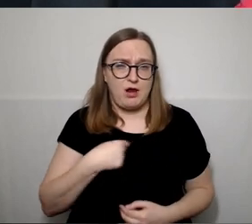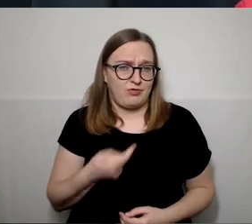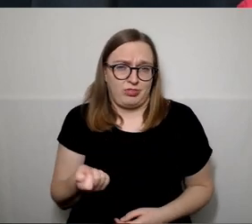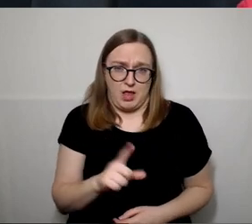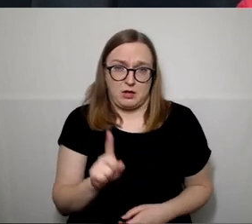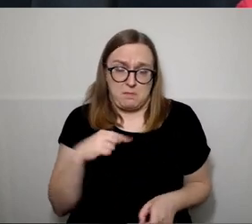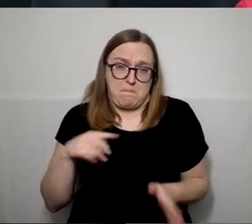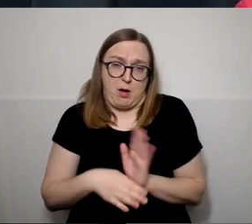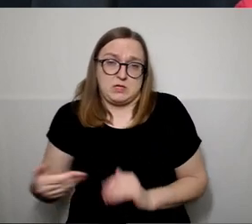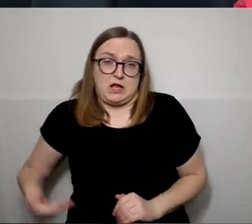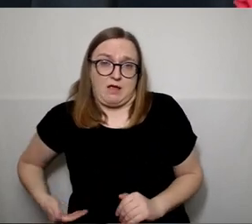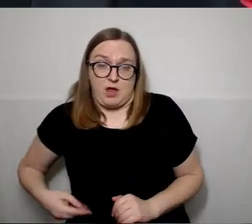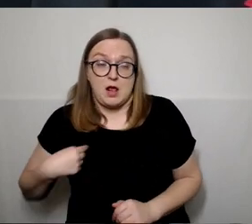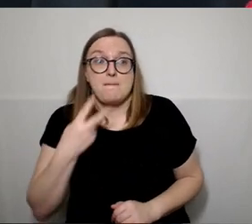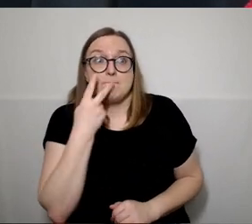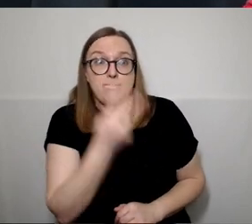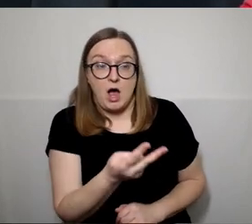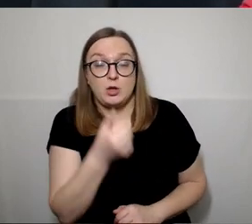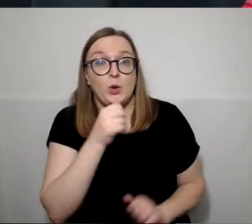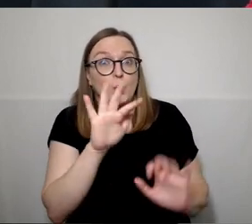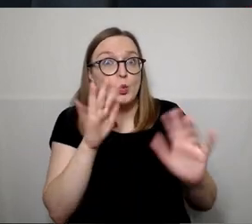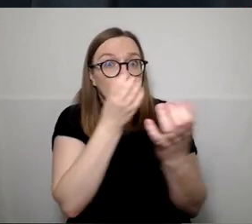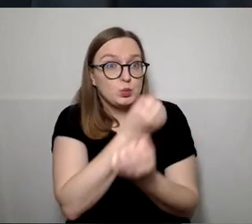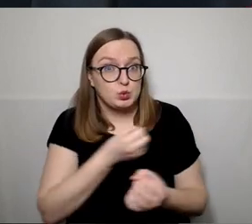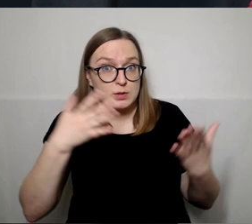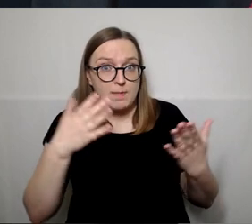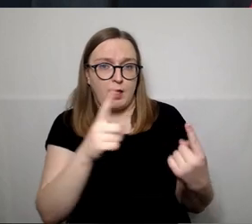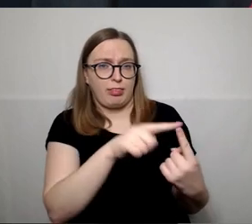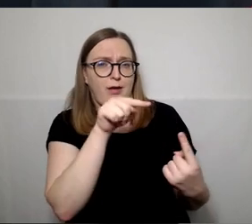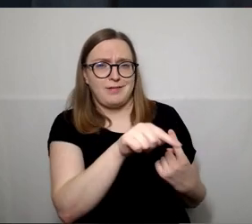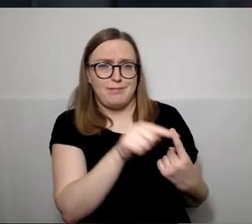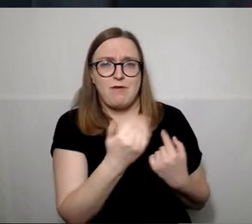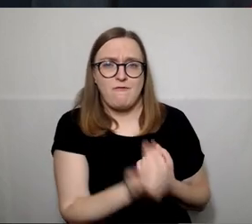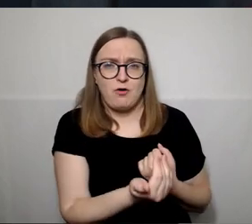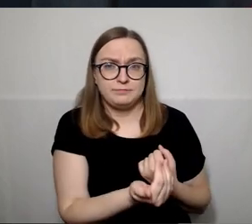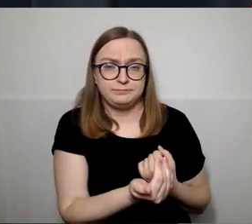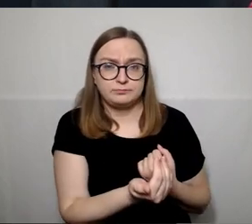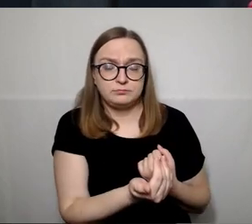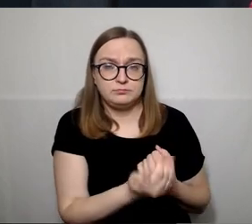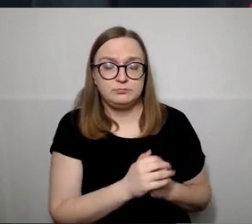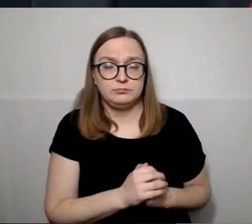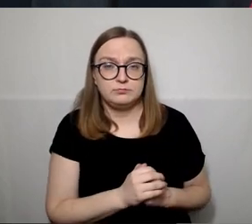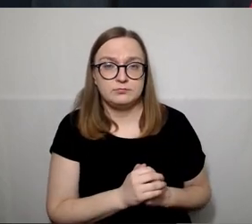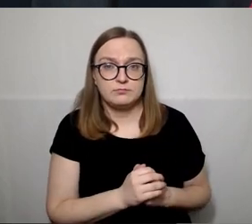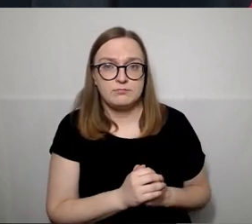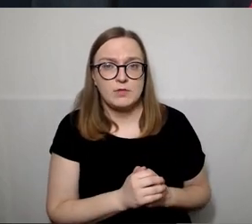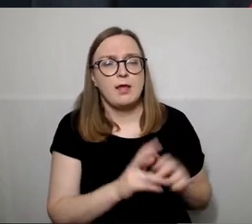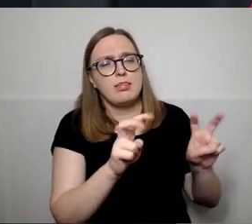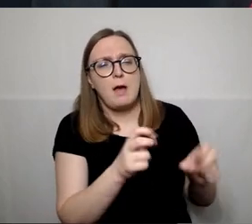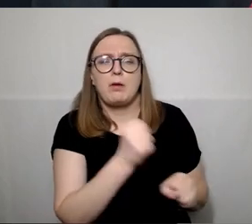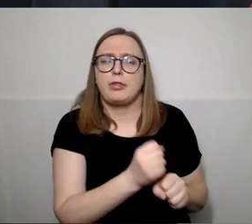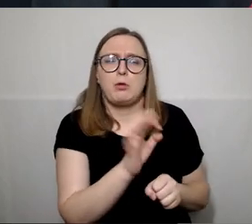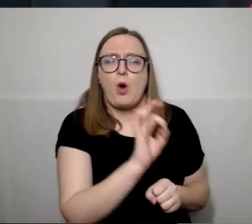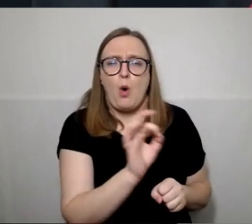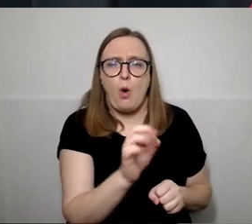pažiūrėjus, kai susipažįstam su tarybos klausimais. Tai